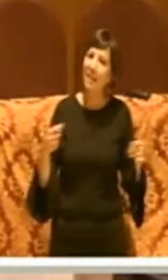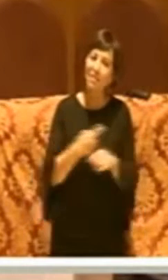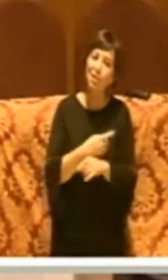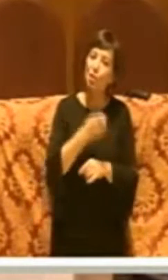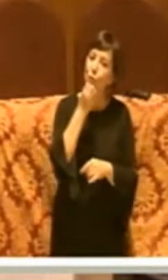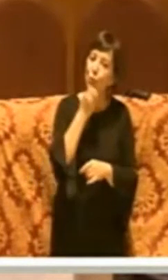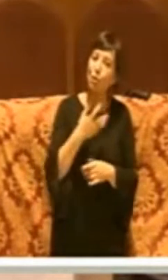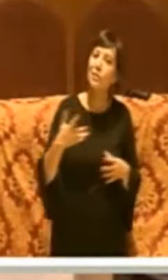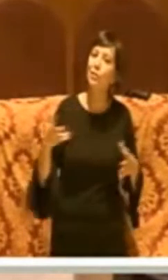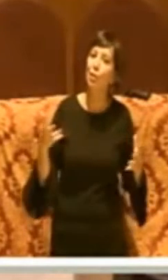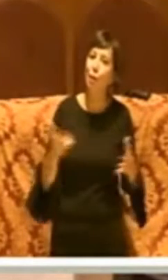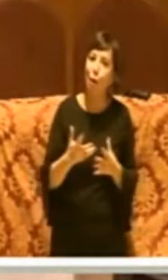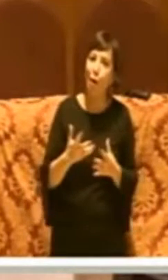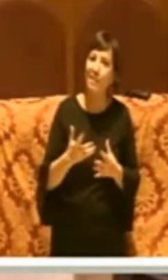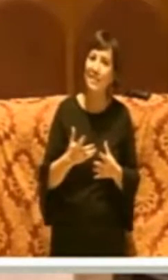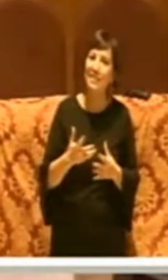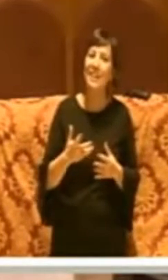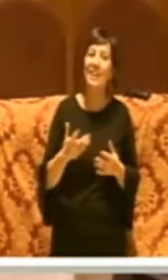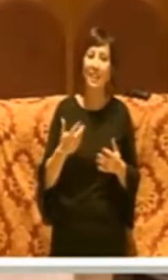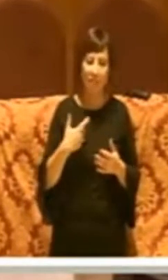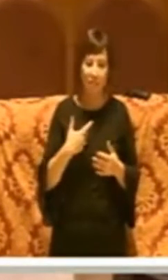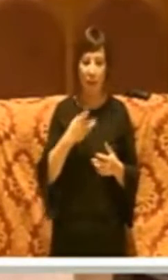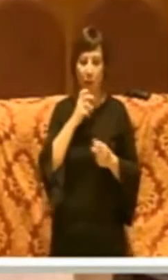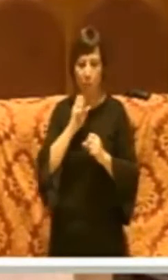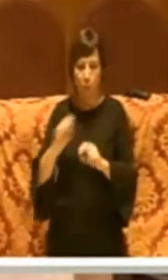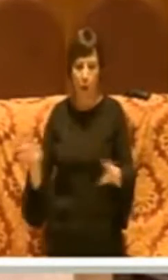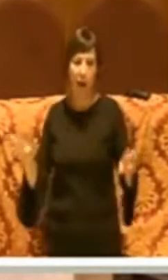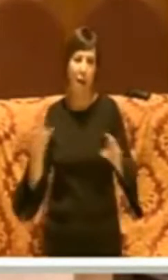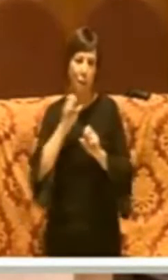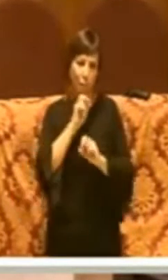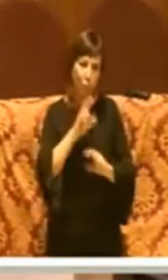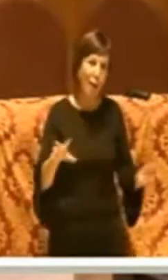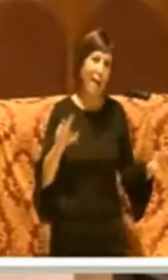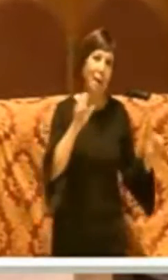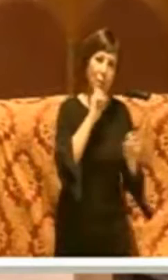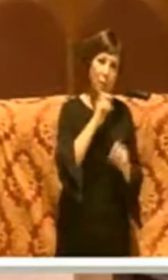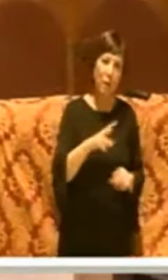successo mentre ci sono tutti questi proclami a Roma Capitale.